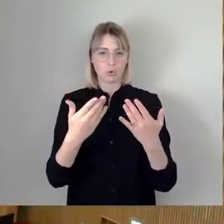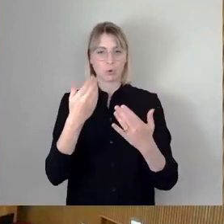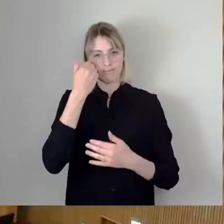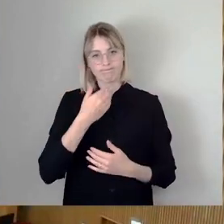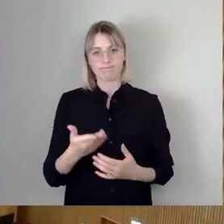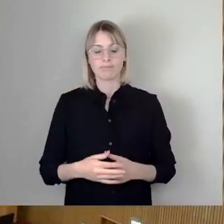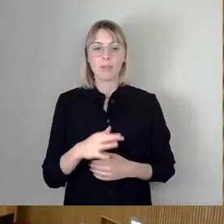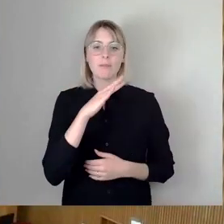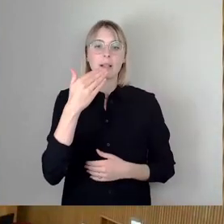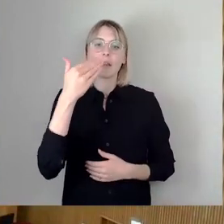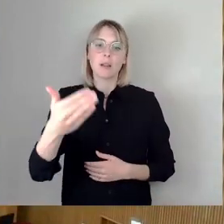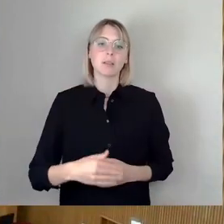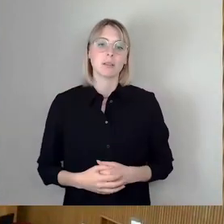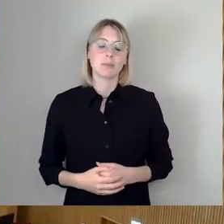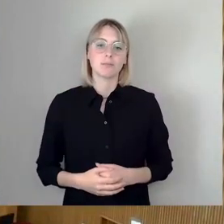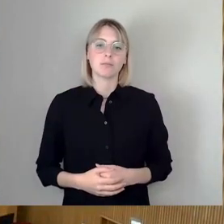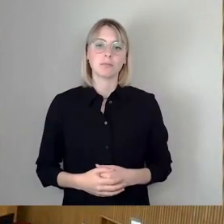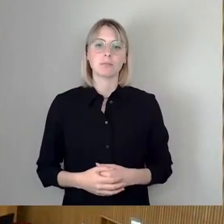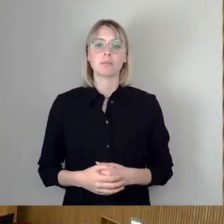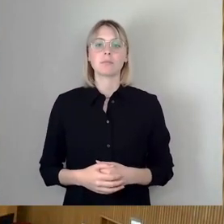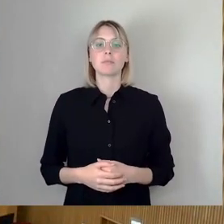Dann machen wir weiter mit Steffen Karten, bitte.